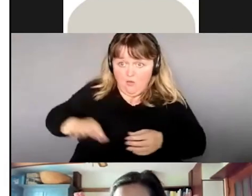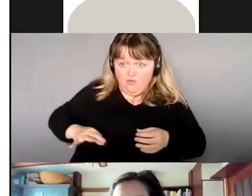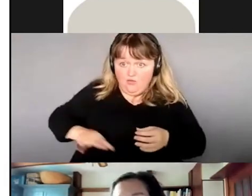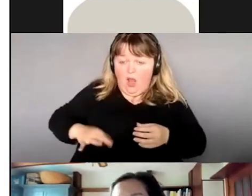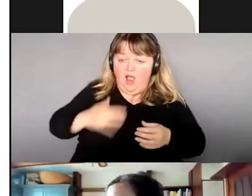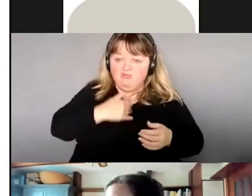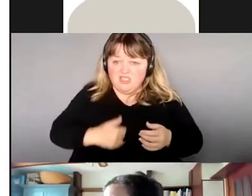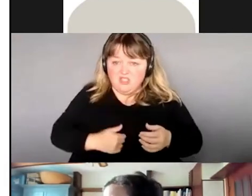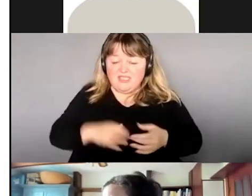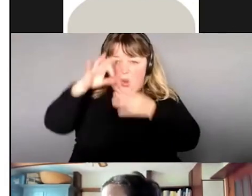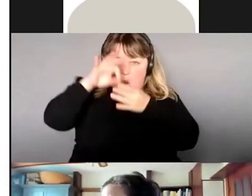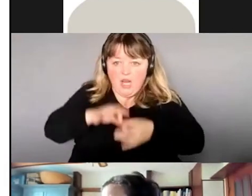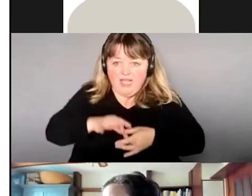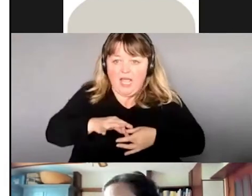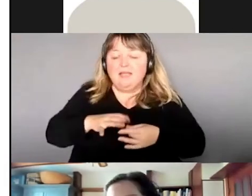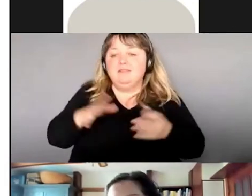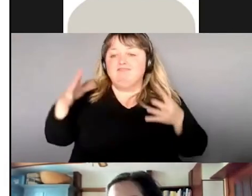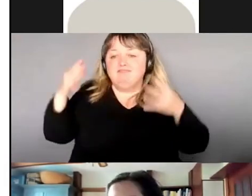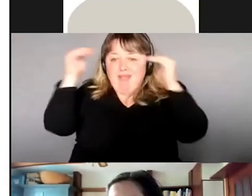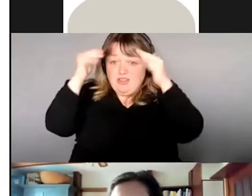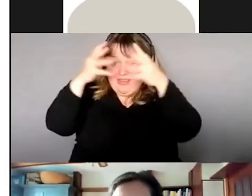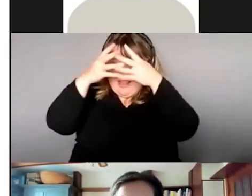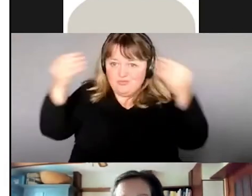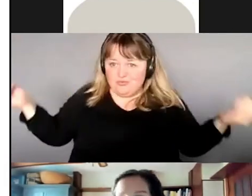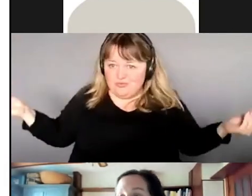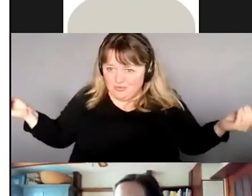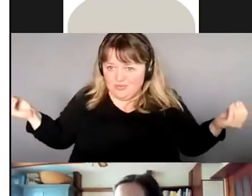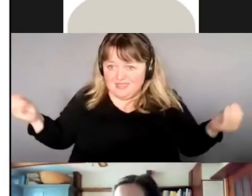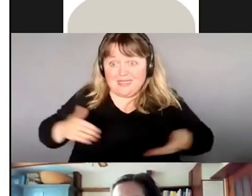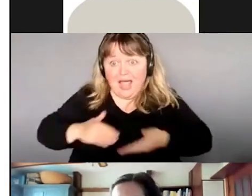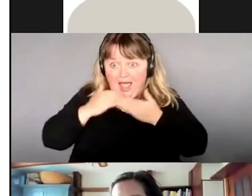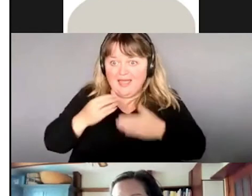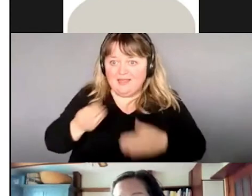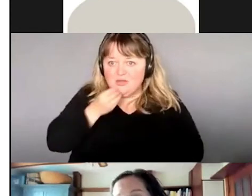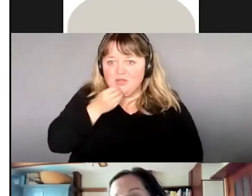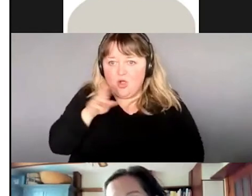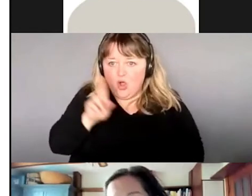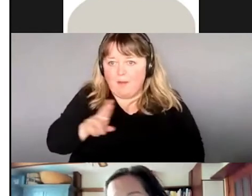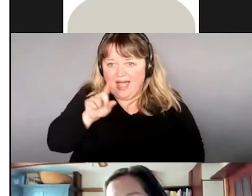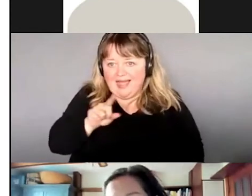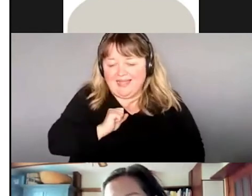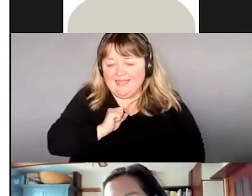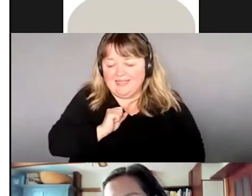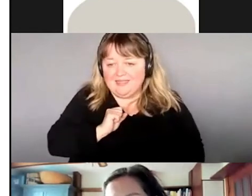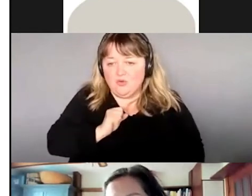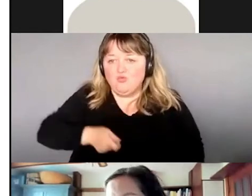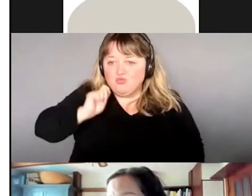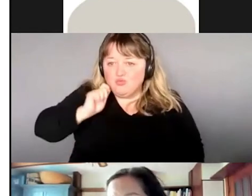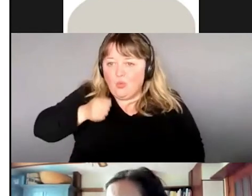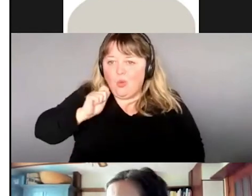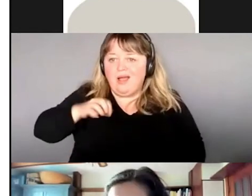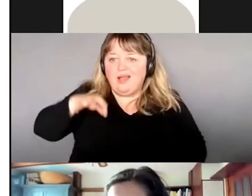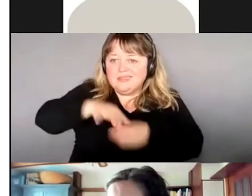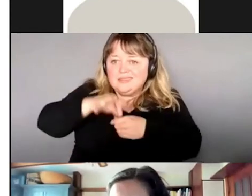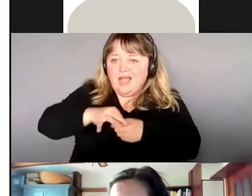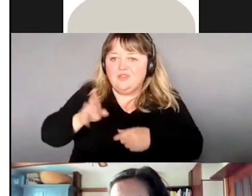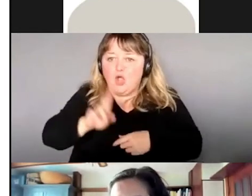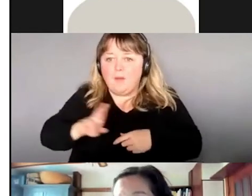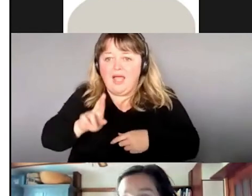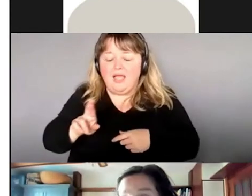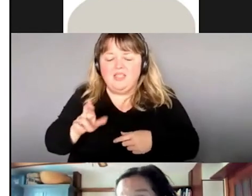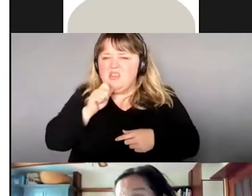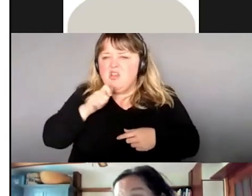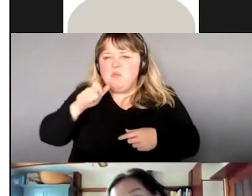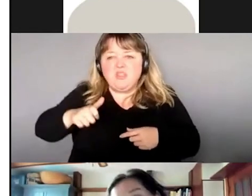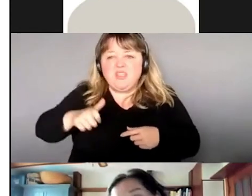plus de mal de tête, on est vraiment allégé puis ça ne prend pas des grosses doses.